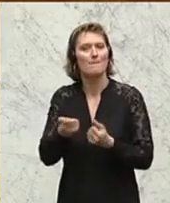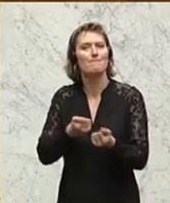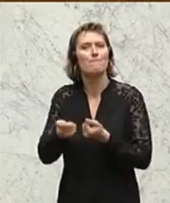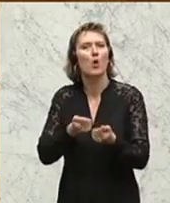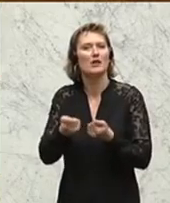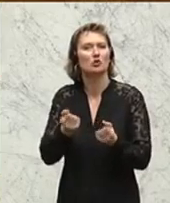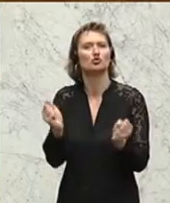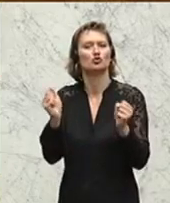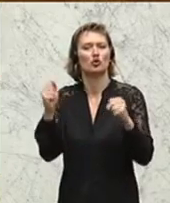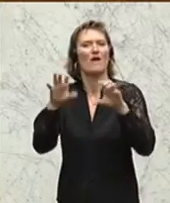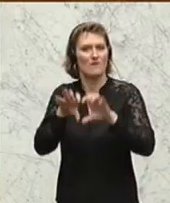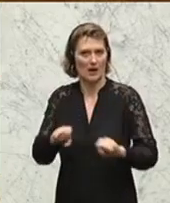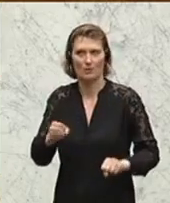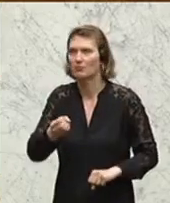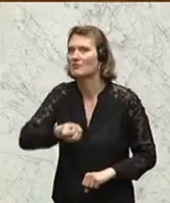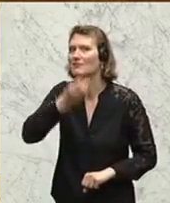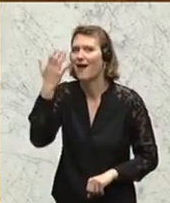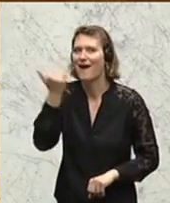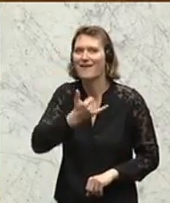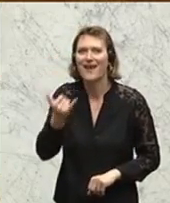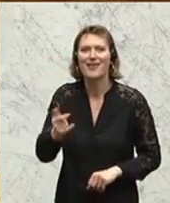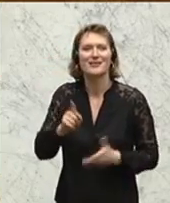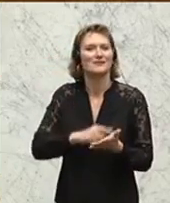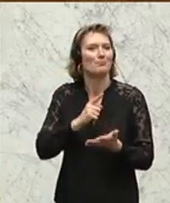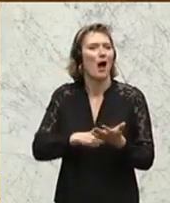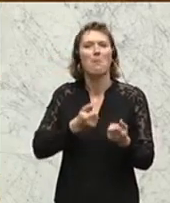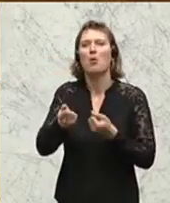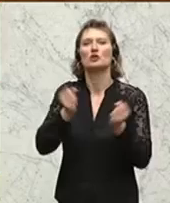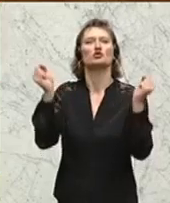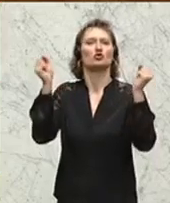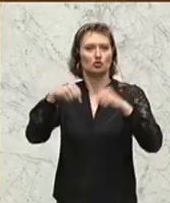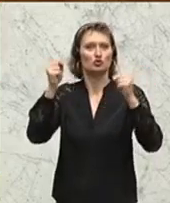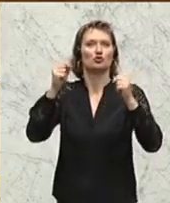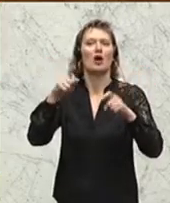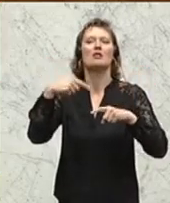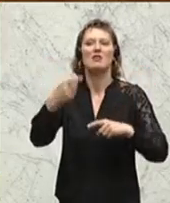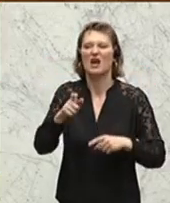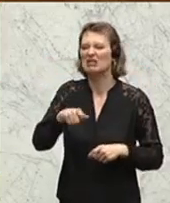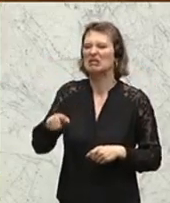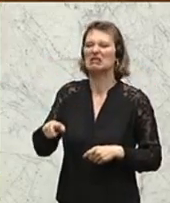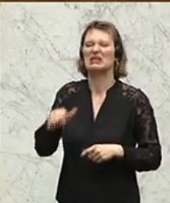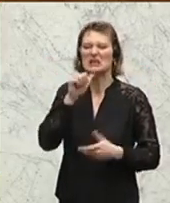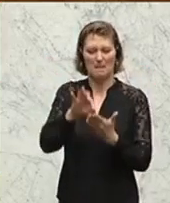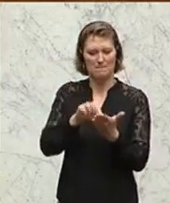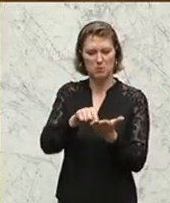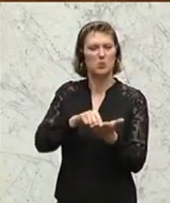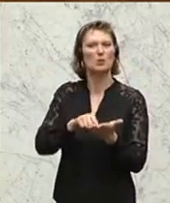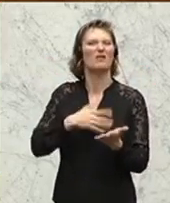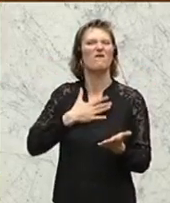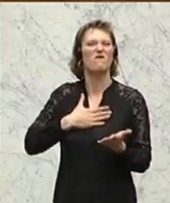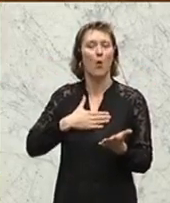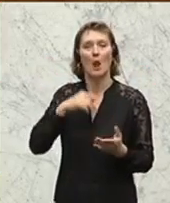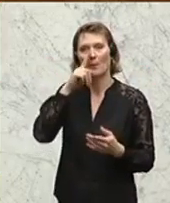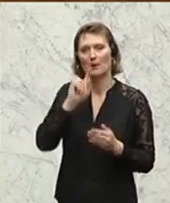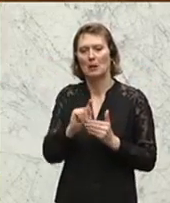Vereinbarung. Und na klar, das ist bei jeder politischen Vereinbarung so, wenn sich manche nicht mit allen Punkten durchgesetzt haben,